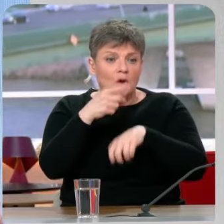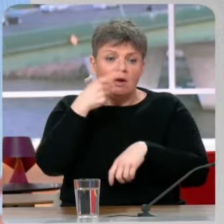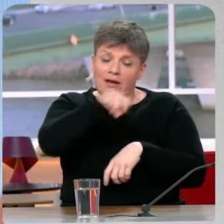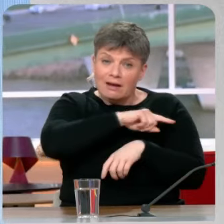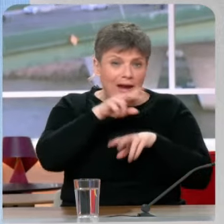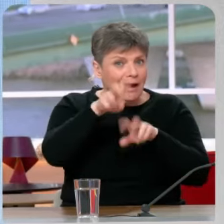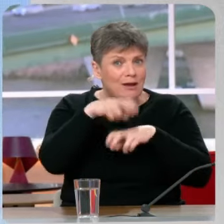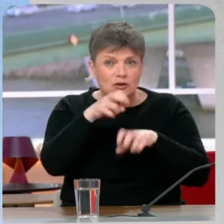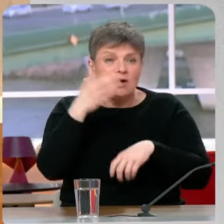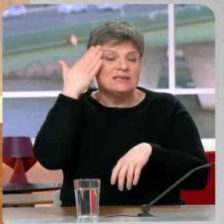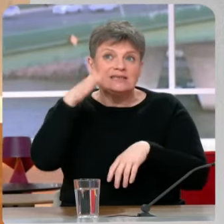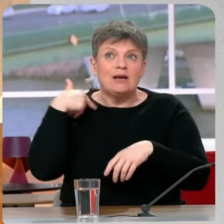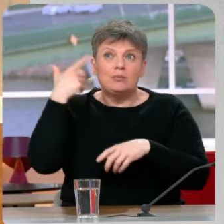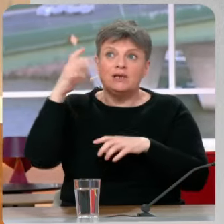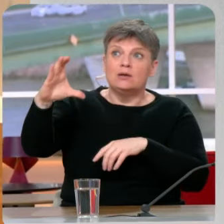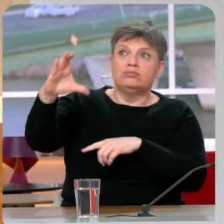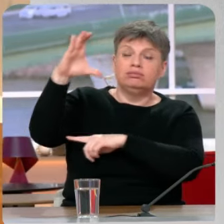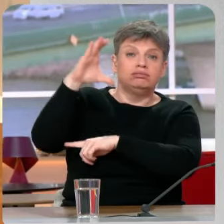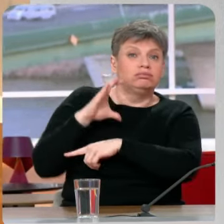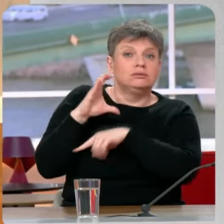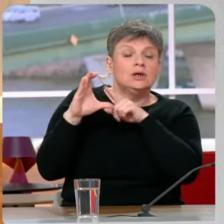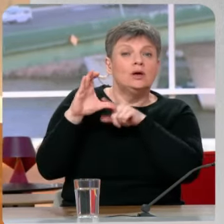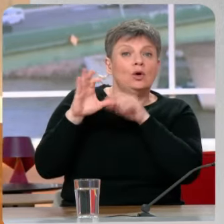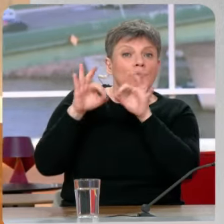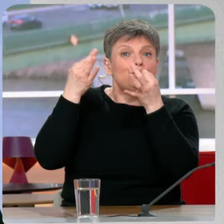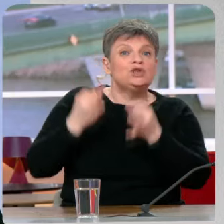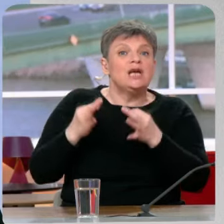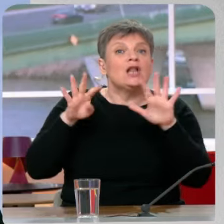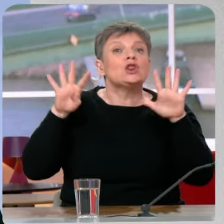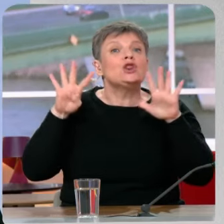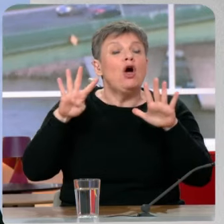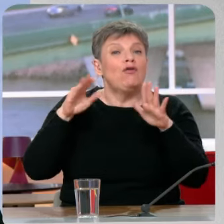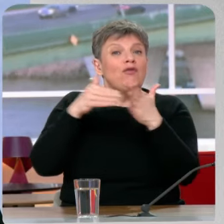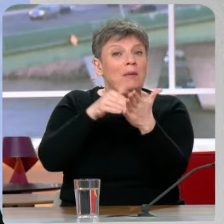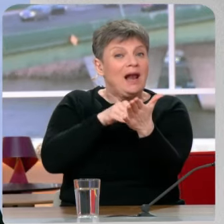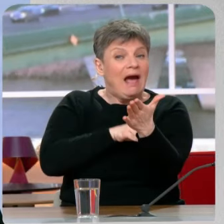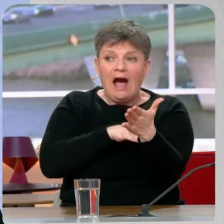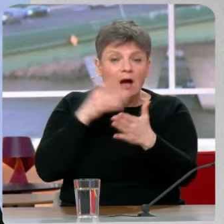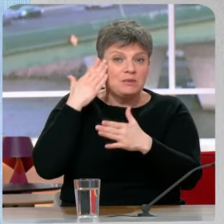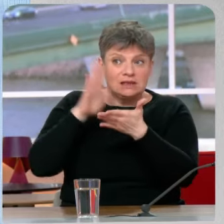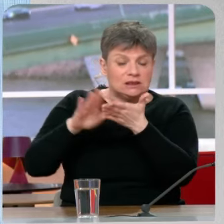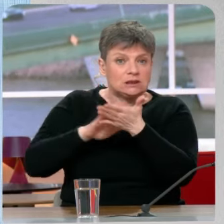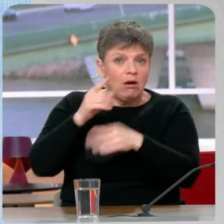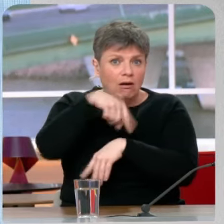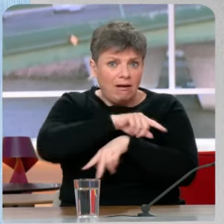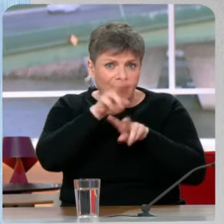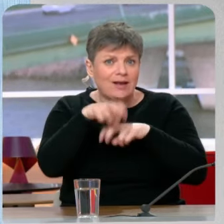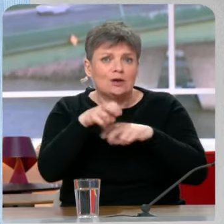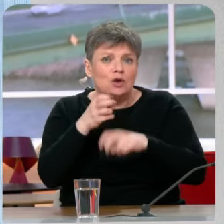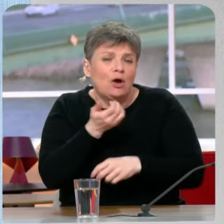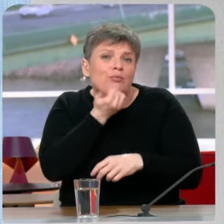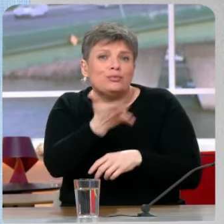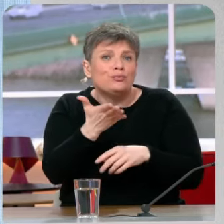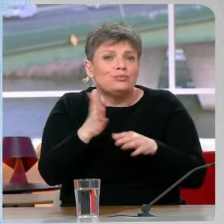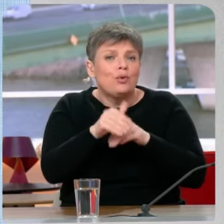infiniment moins bien. Deuxième élément, aucune des lois du pacte vert, aucune des règles environnementales